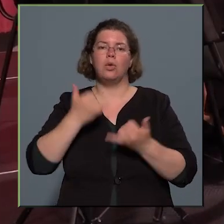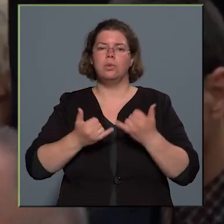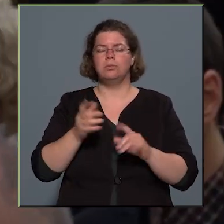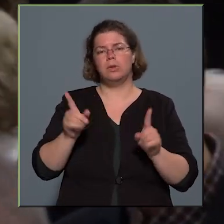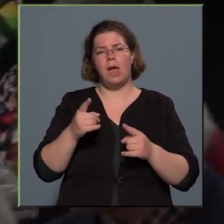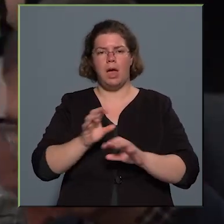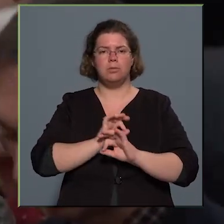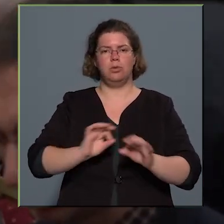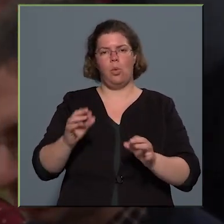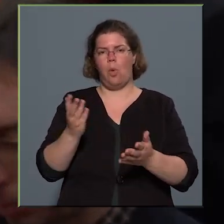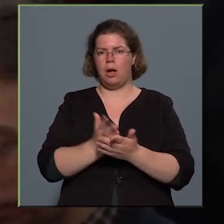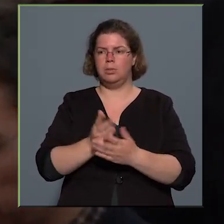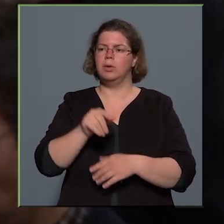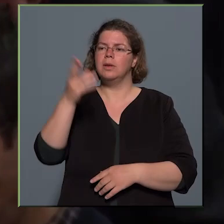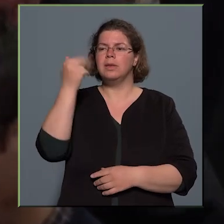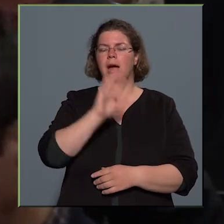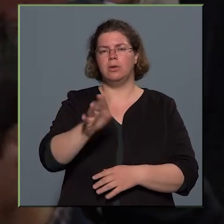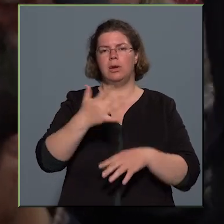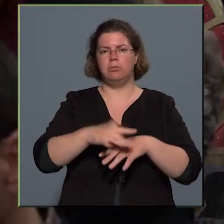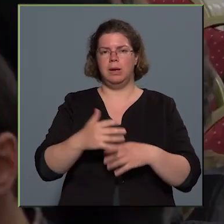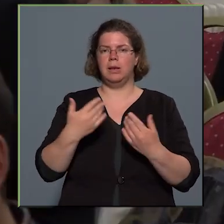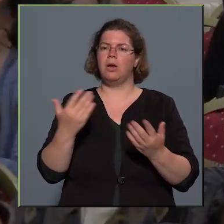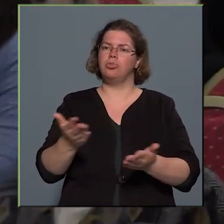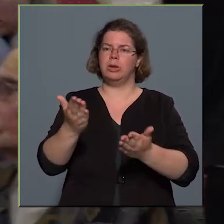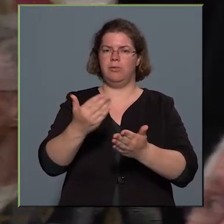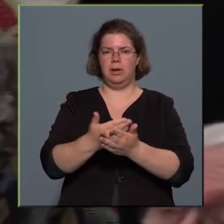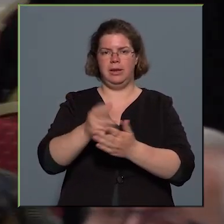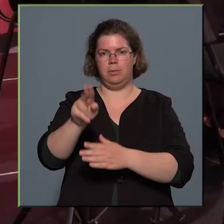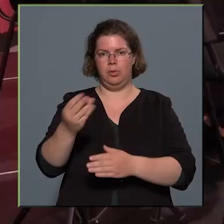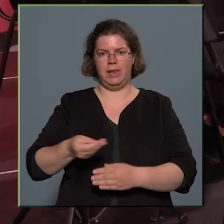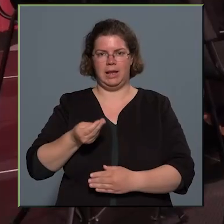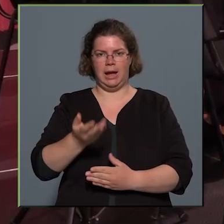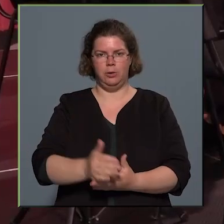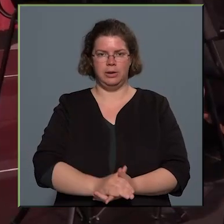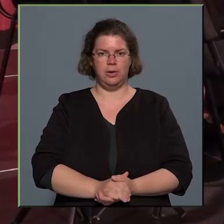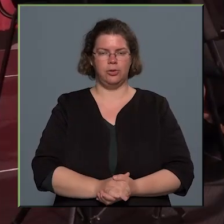hogy a diákoknak példaként szolgáljon, és motiváló lehessen a művészek előadásra.